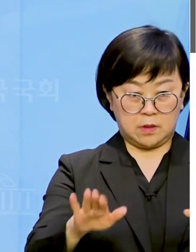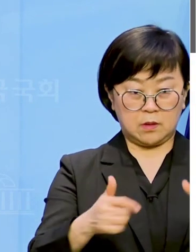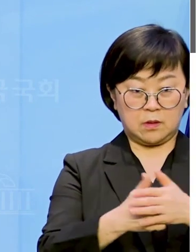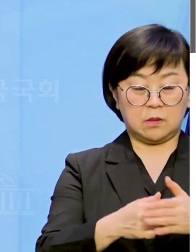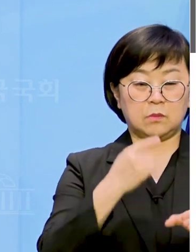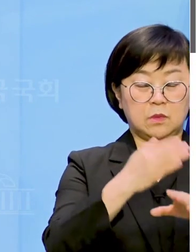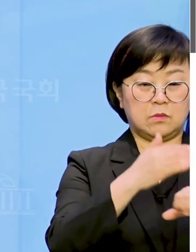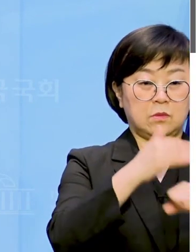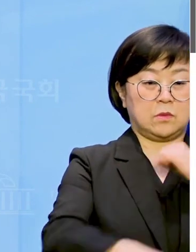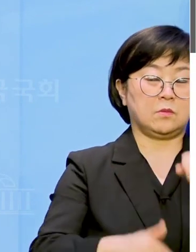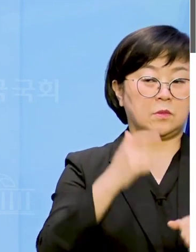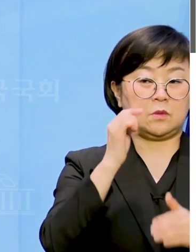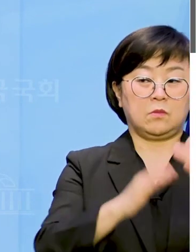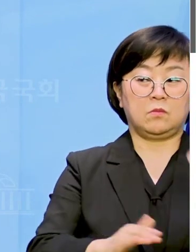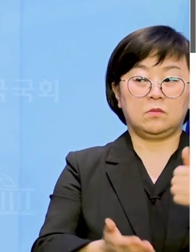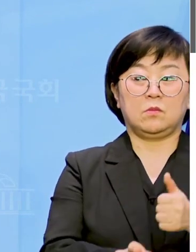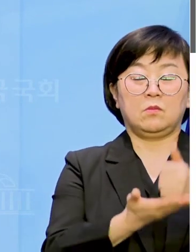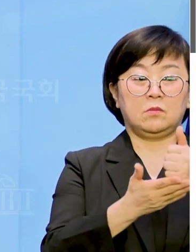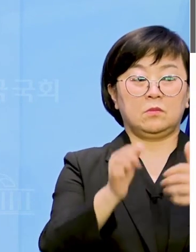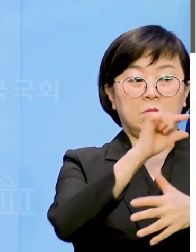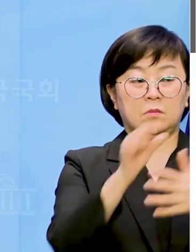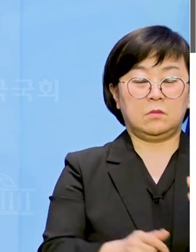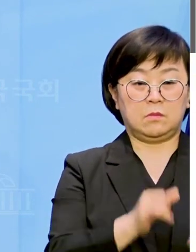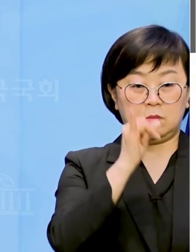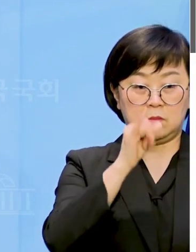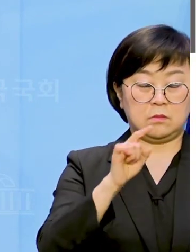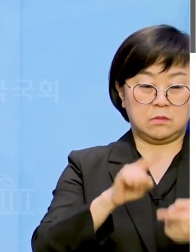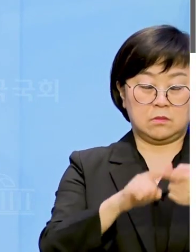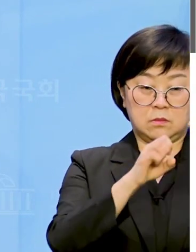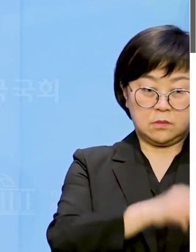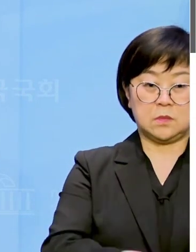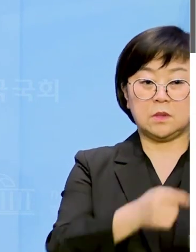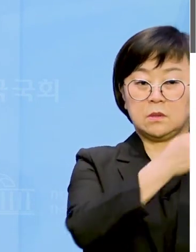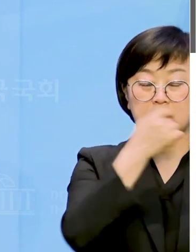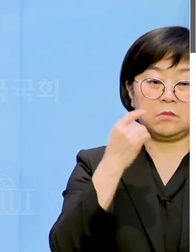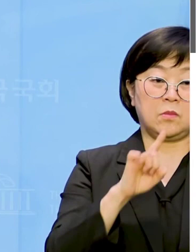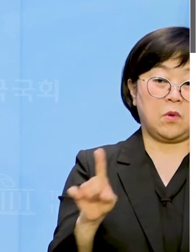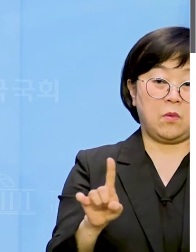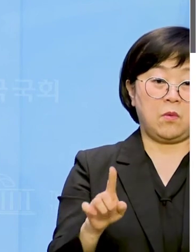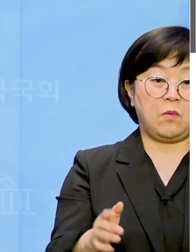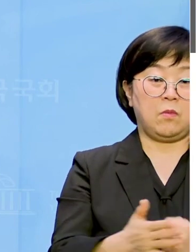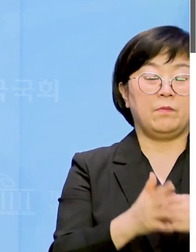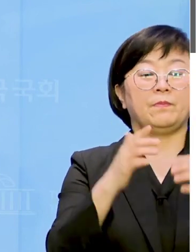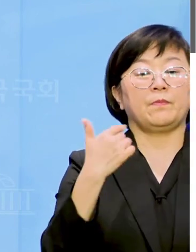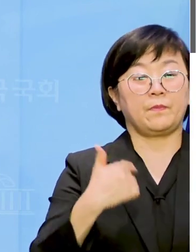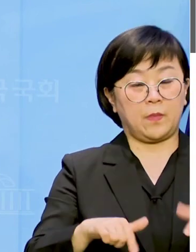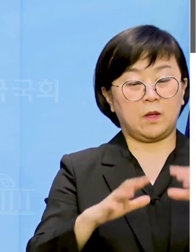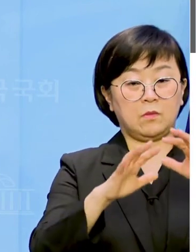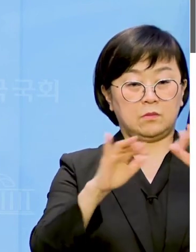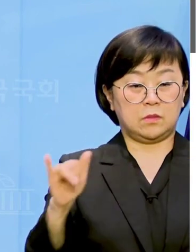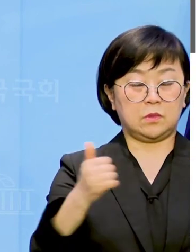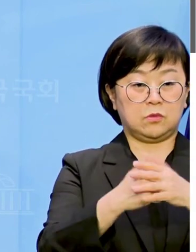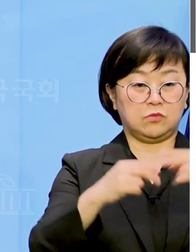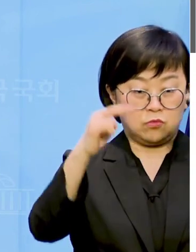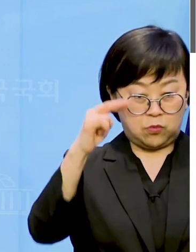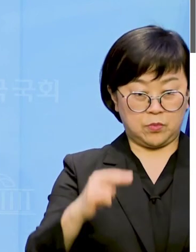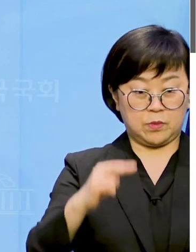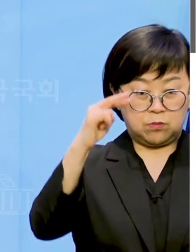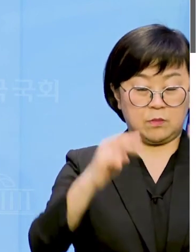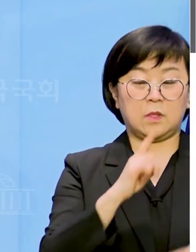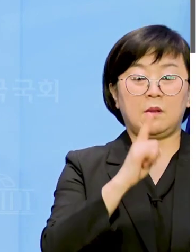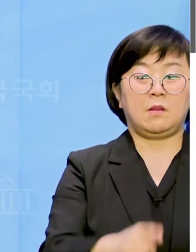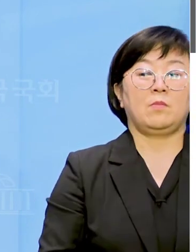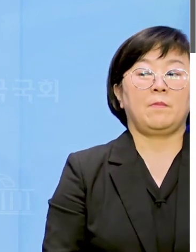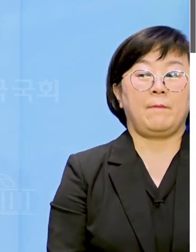비민주적인 공천 절차를 진행하면서 그 근거로 내세우는 것은 언제나 국민 눈높이입니다.